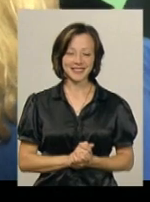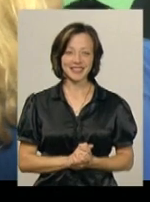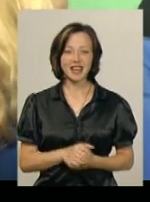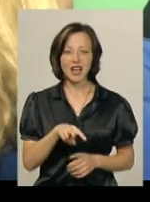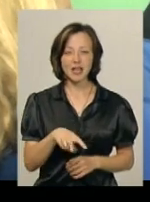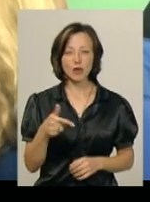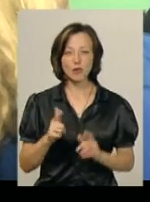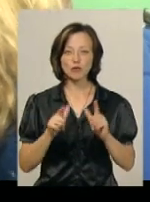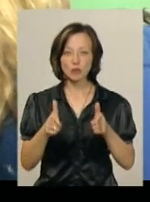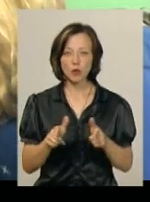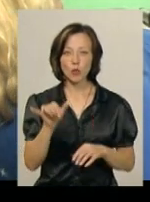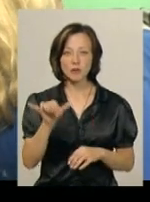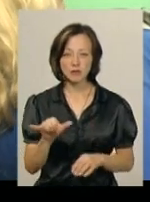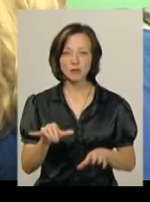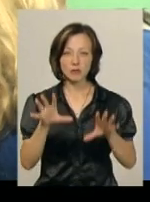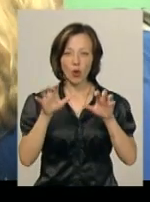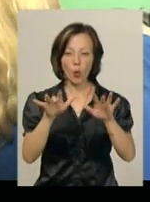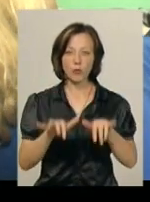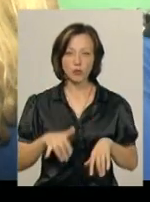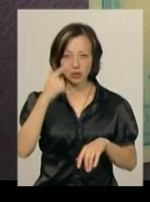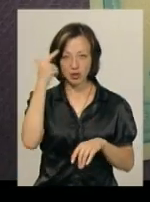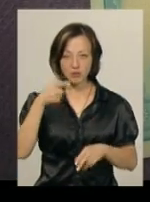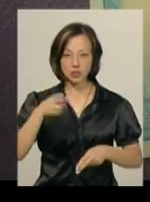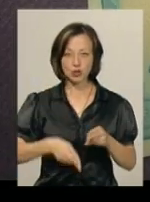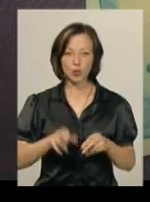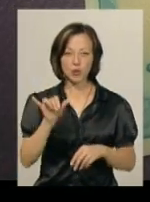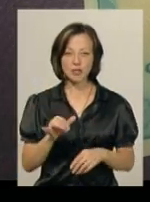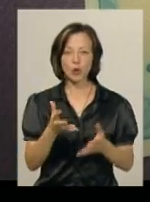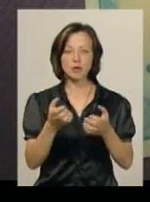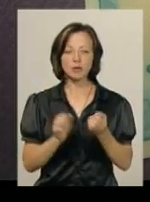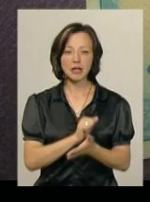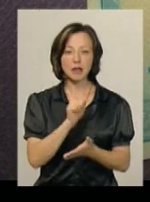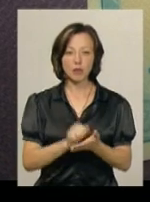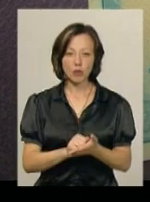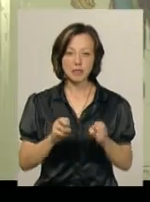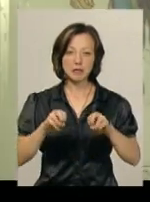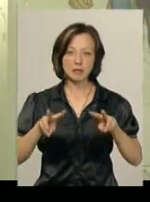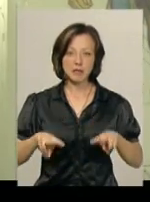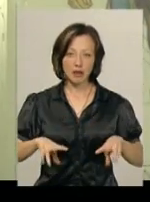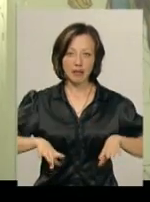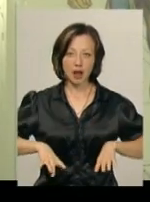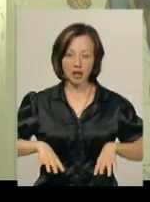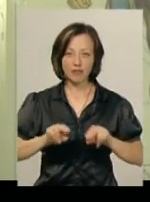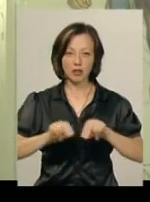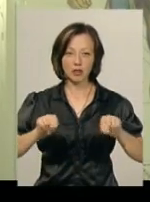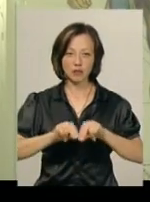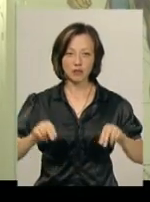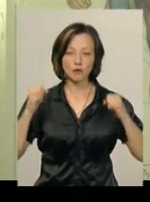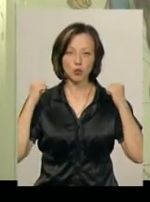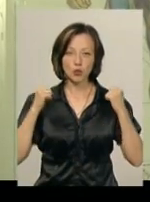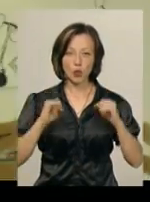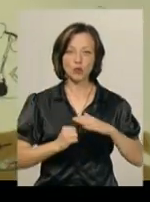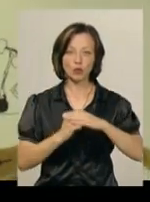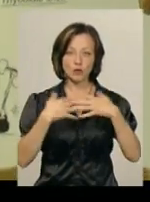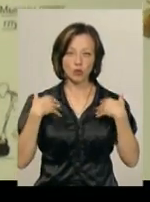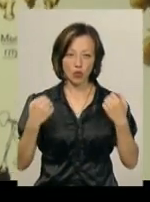Лідія Григоріна вступила в виш, опанувала комп'ютерну грамоту, закінчила університет і отримала диплом за спеціальністю тренер-викладач, вчитель фізкультури